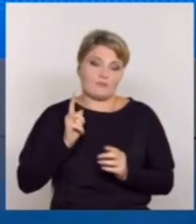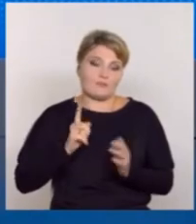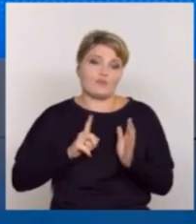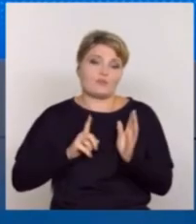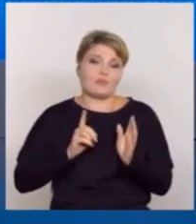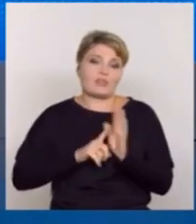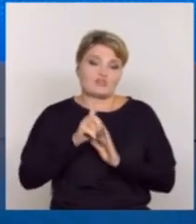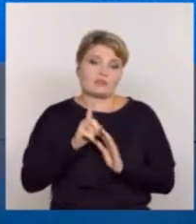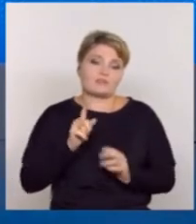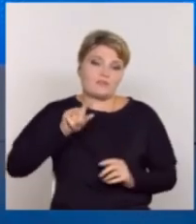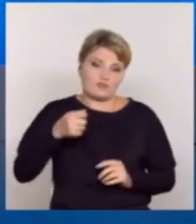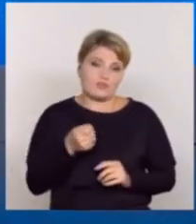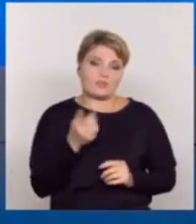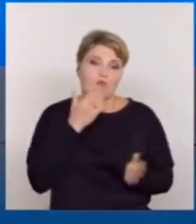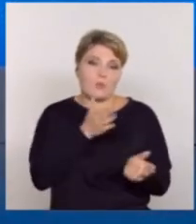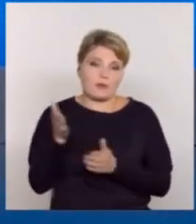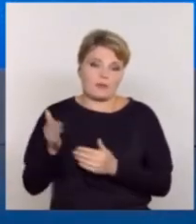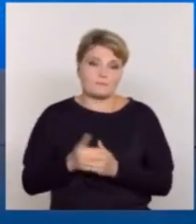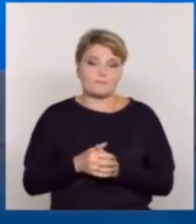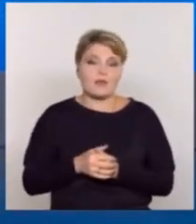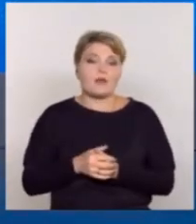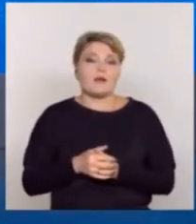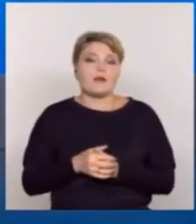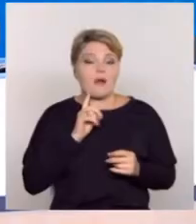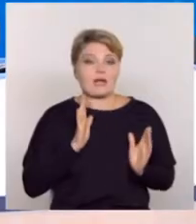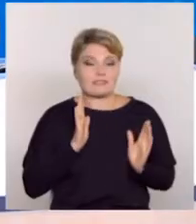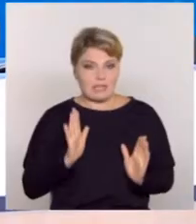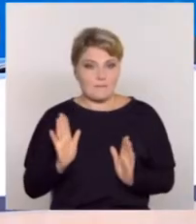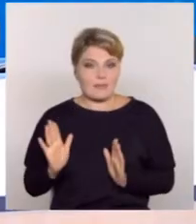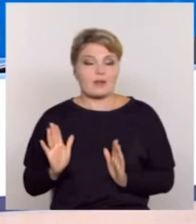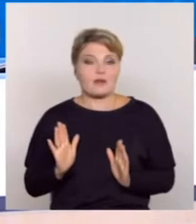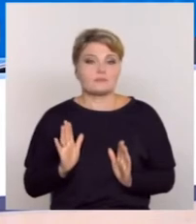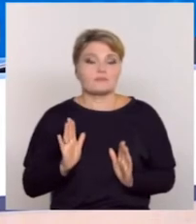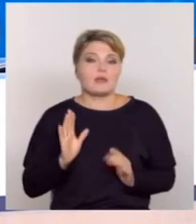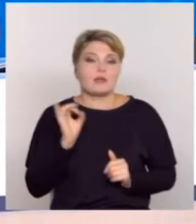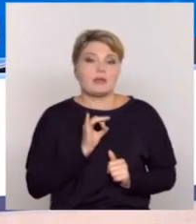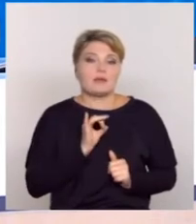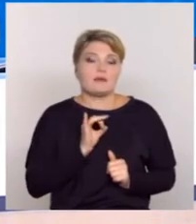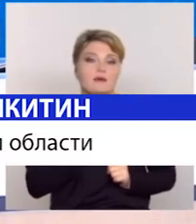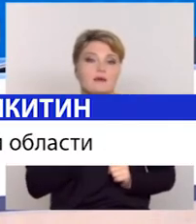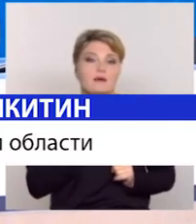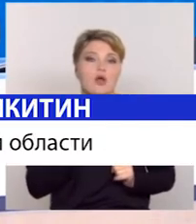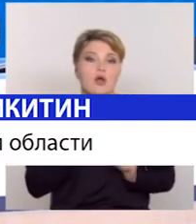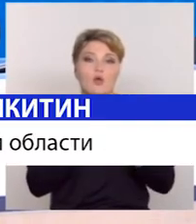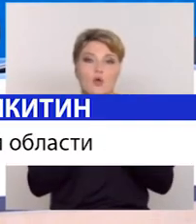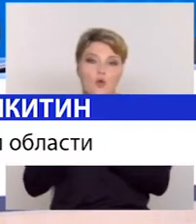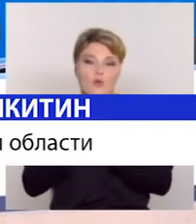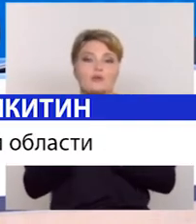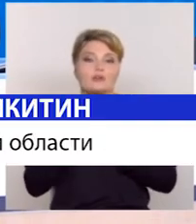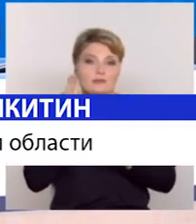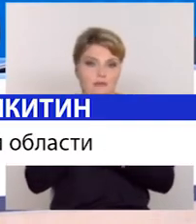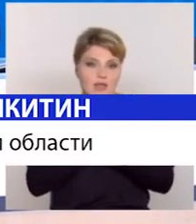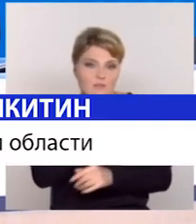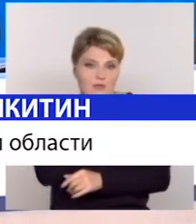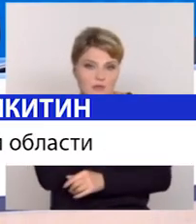респираторные заболевания. Дети идут в школы, люди возвращаются из отпусков. Количество коечного фонда, развернутого под коронавирус, практически